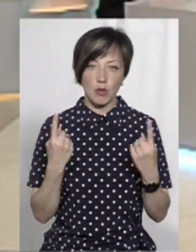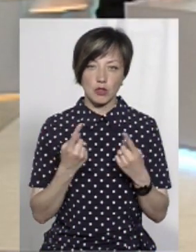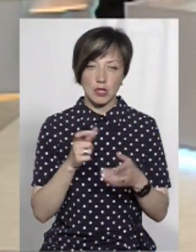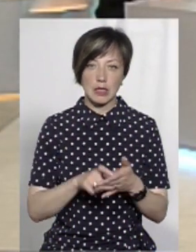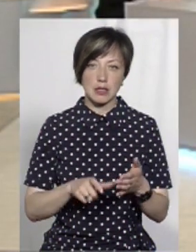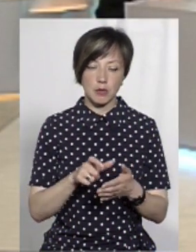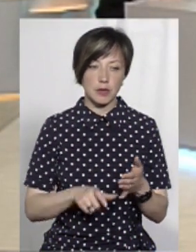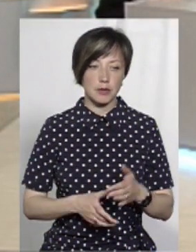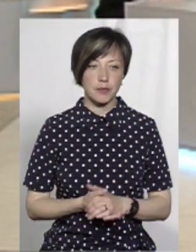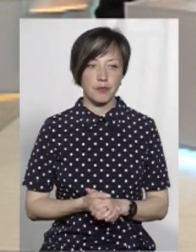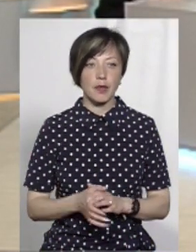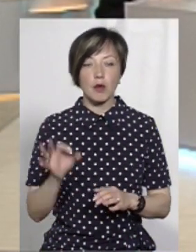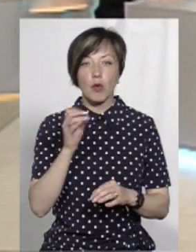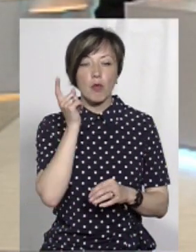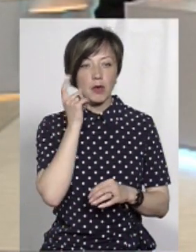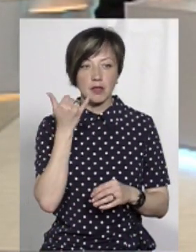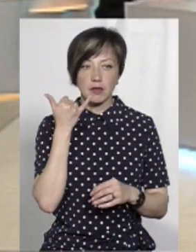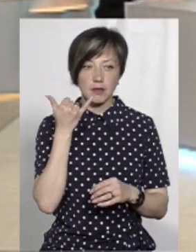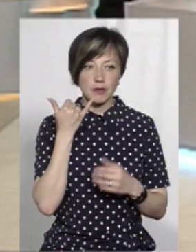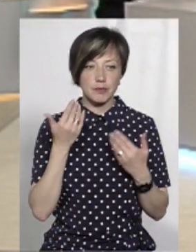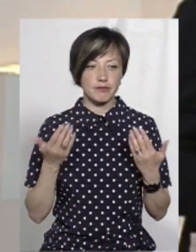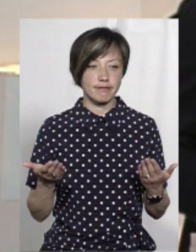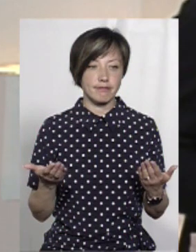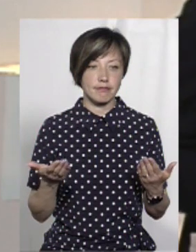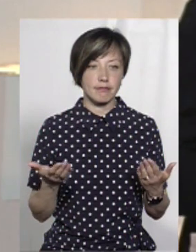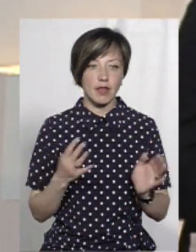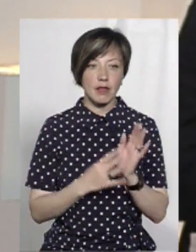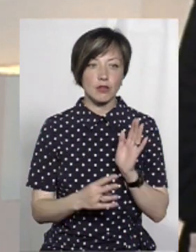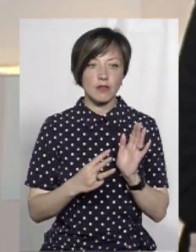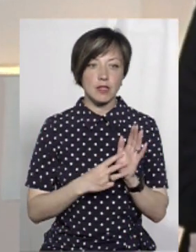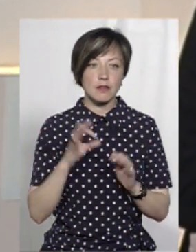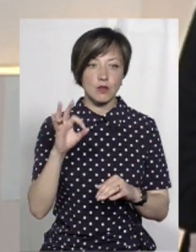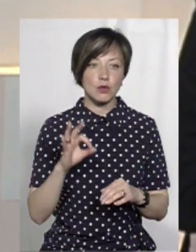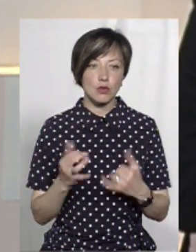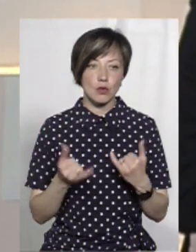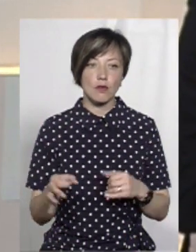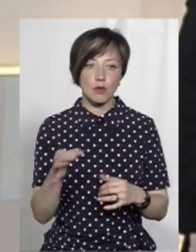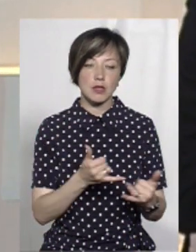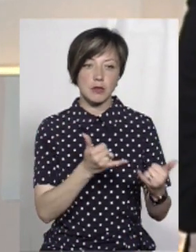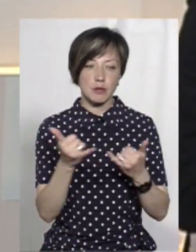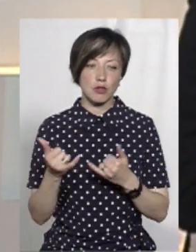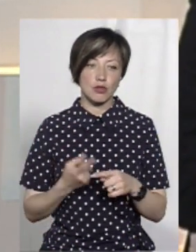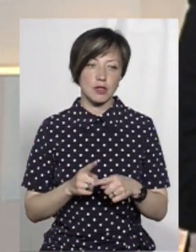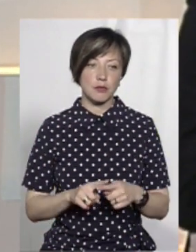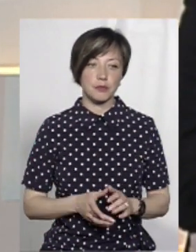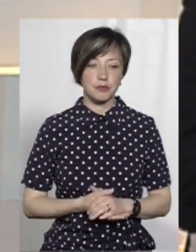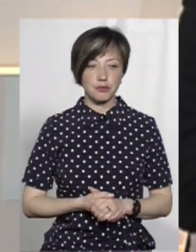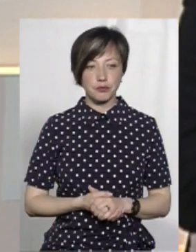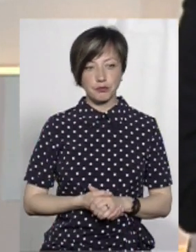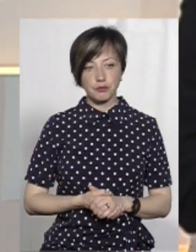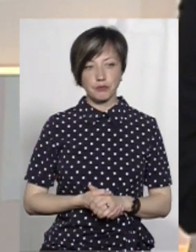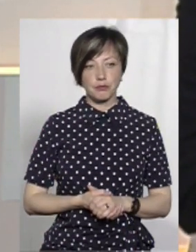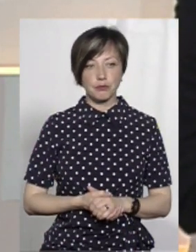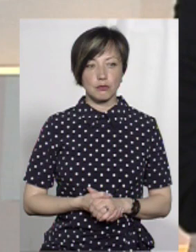Тому, а на рахунок мобільних телефонів, ну, 98% сьогодні в області забезпечено. Все-таки